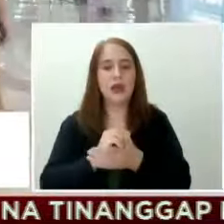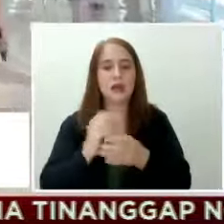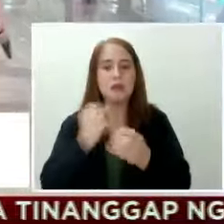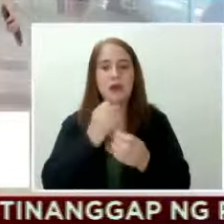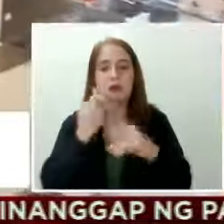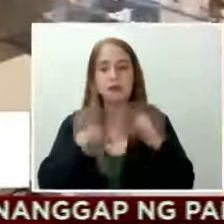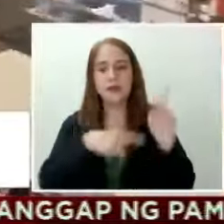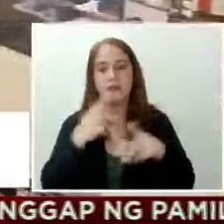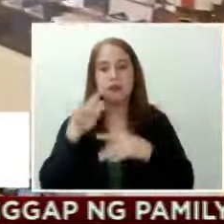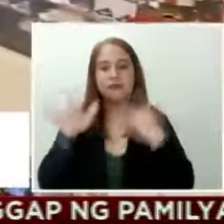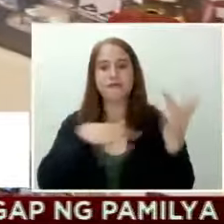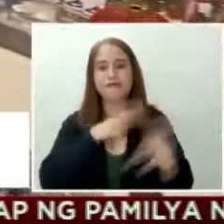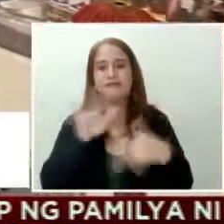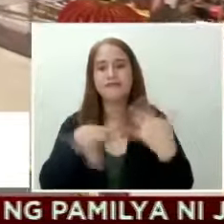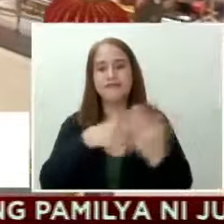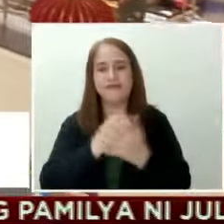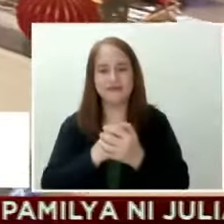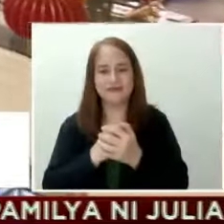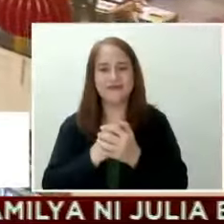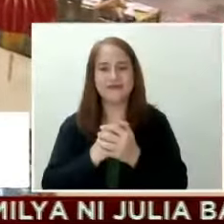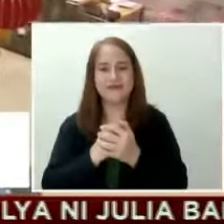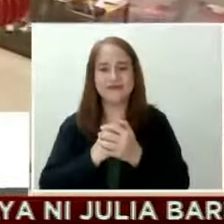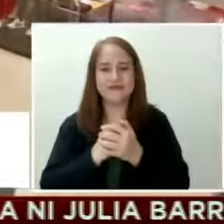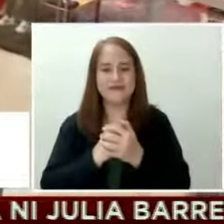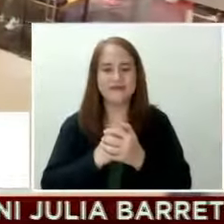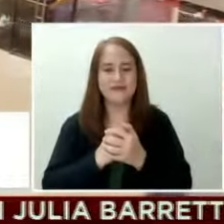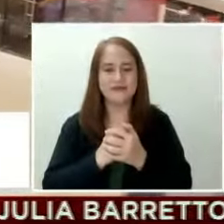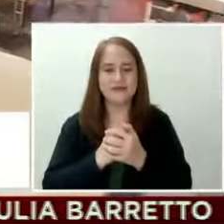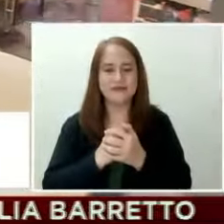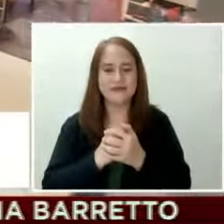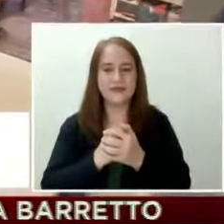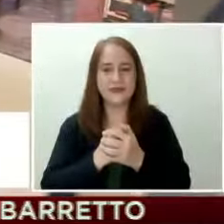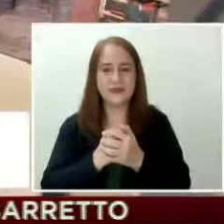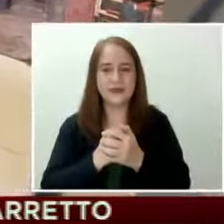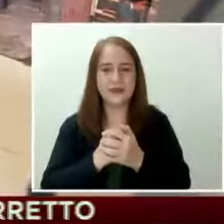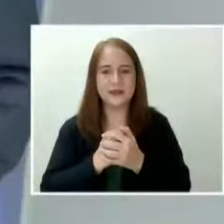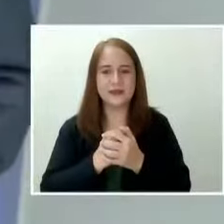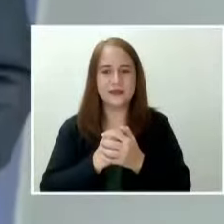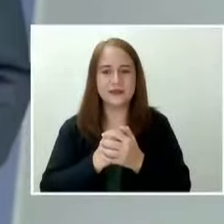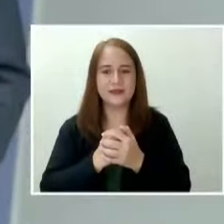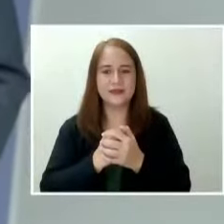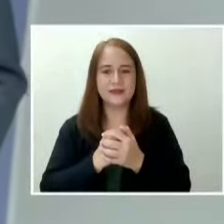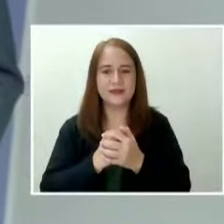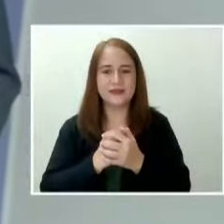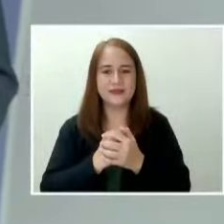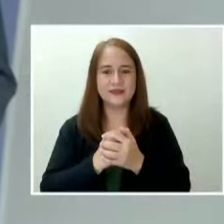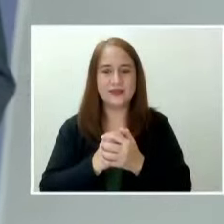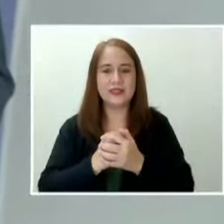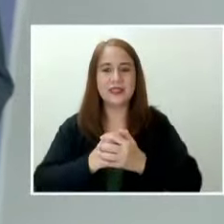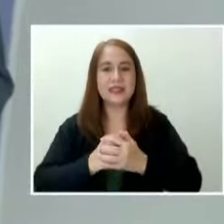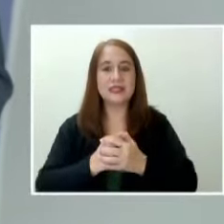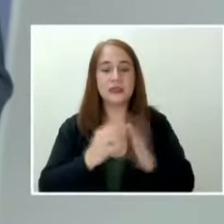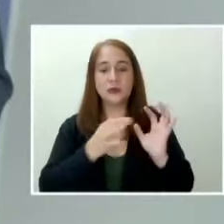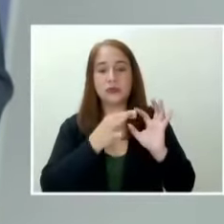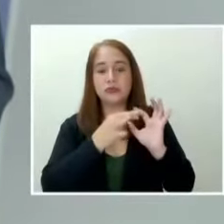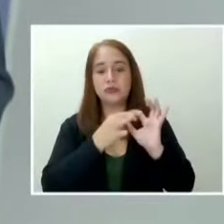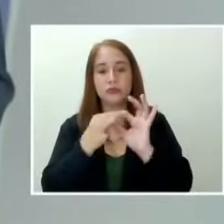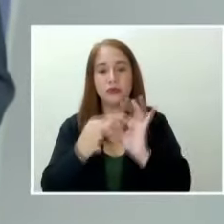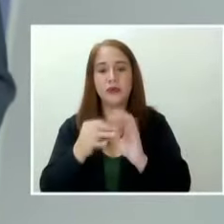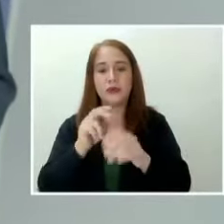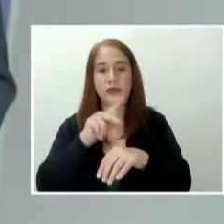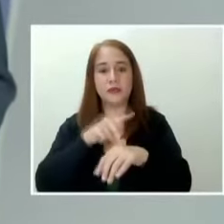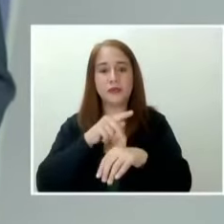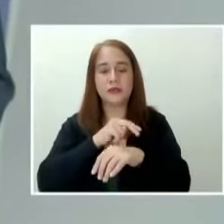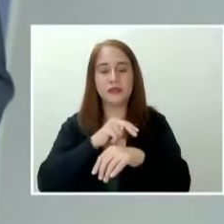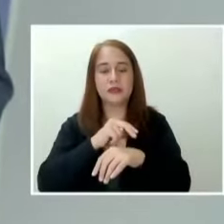gumagala. Alvin L. Chico, ABS-CBN News. Nakikipag-ugnayan na ang Philippine National